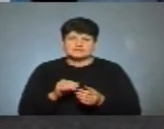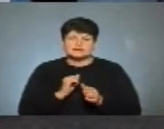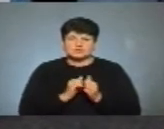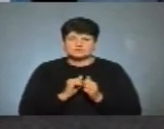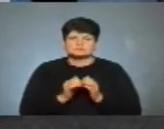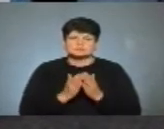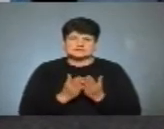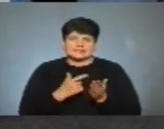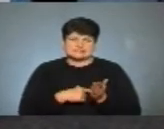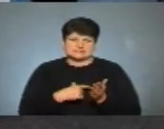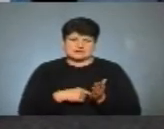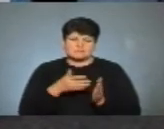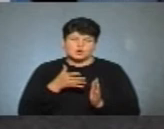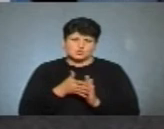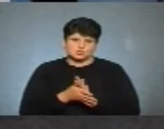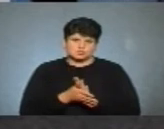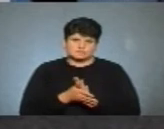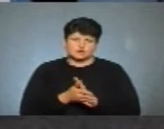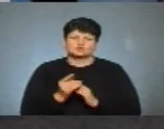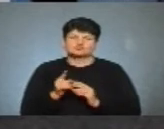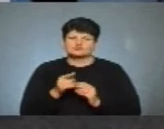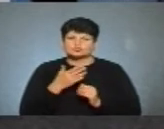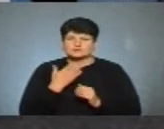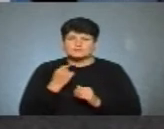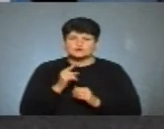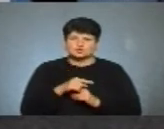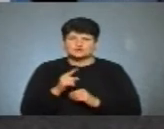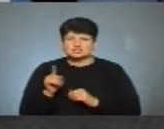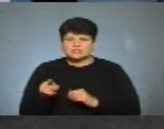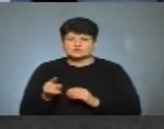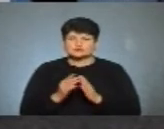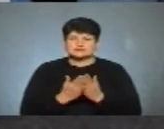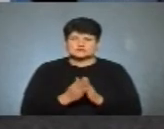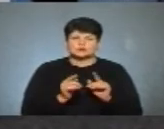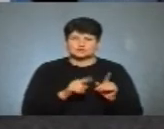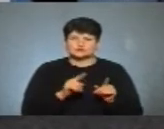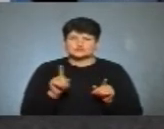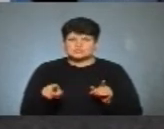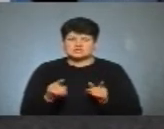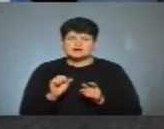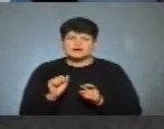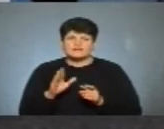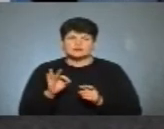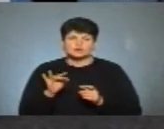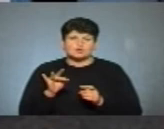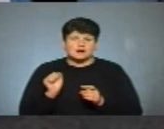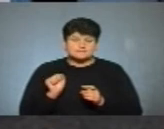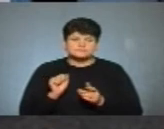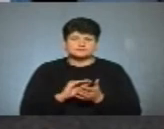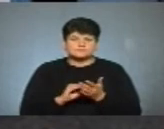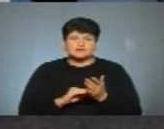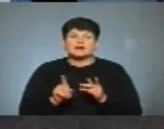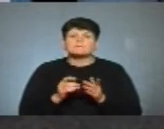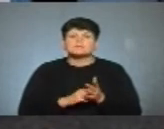книгозбірня для себе розуміє, чому немає того чи іншого примірника, того чи іншого автора в бібліотеці, яка